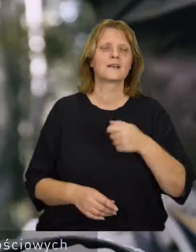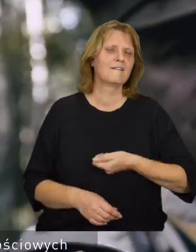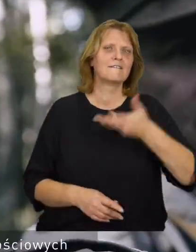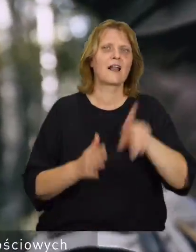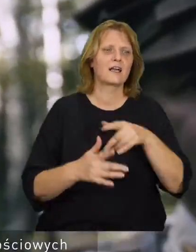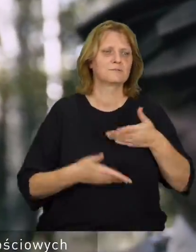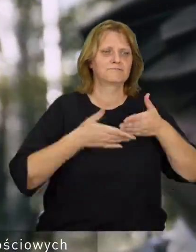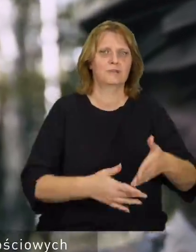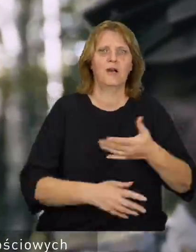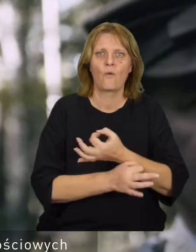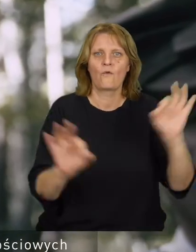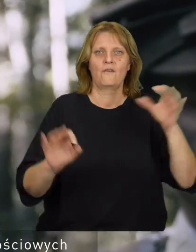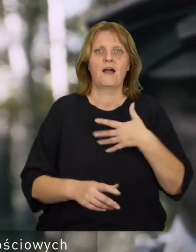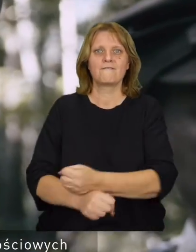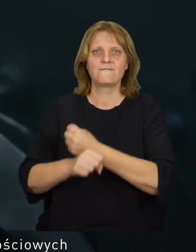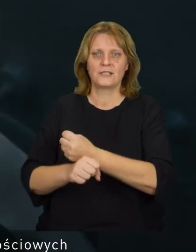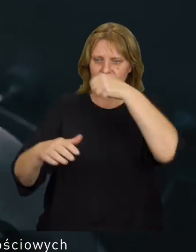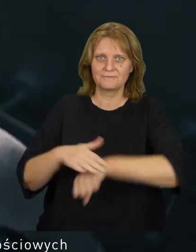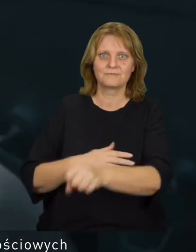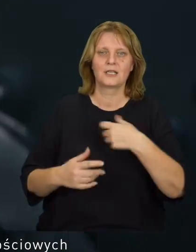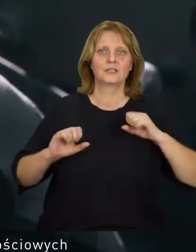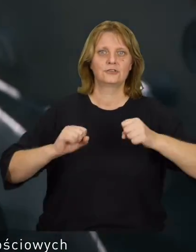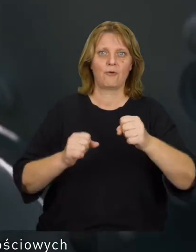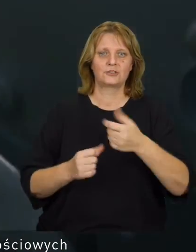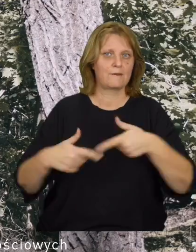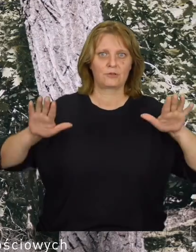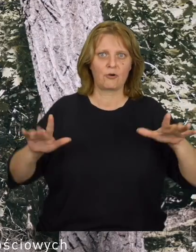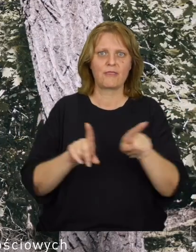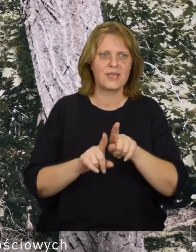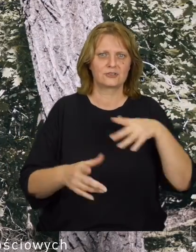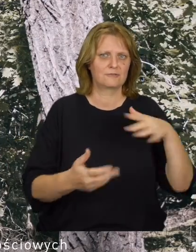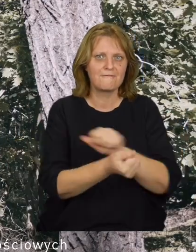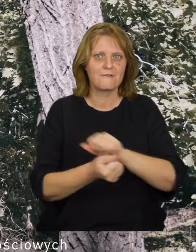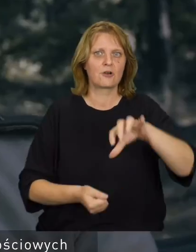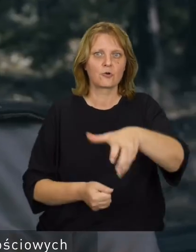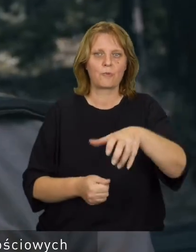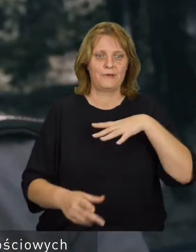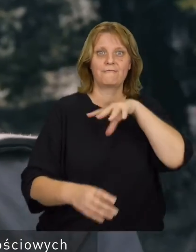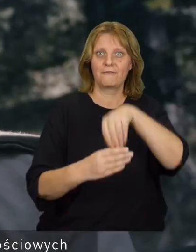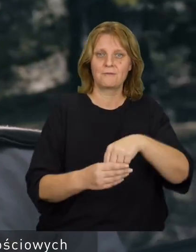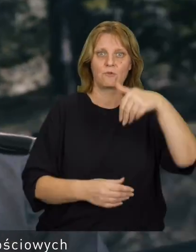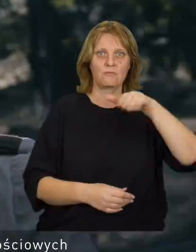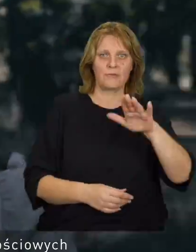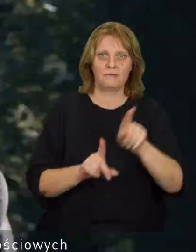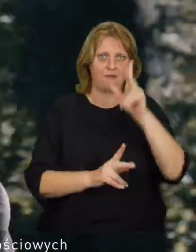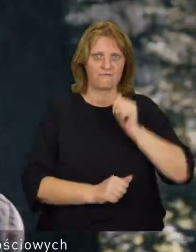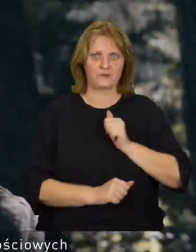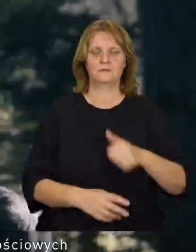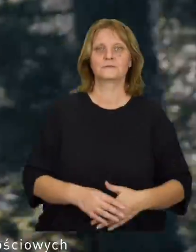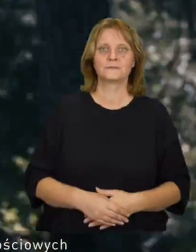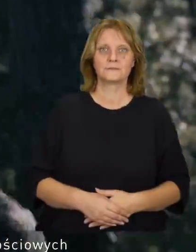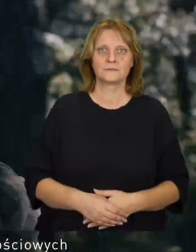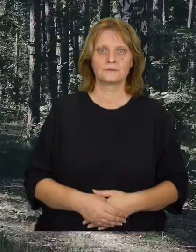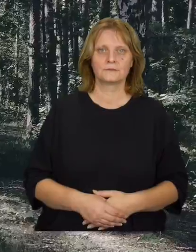Wielokrotnie uwalniają z więzień przetrzymywanych tam działaczy niepodległościowych i rozbijają grupy operacyjne złożone z funkcjonariuszy UB i